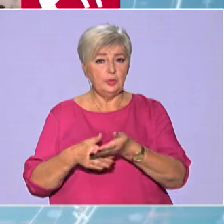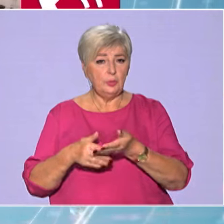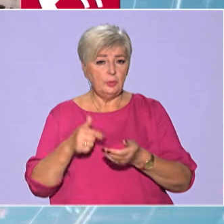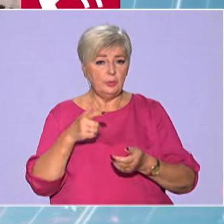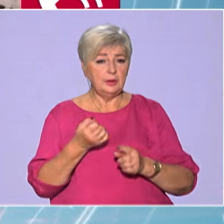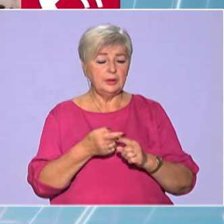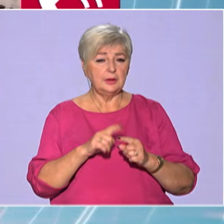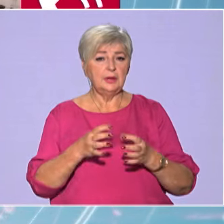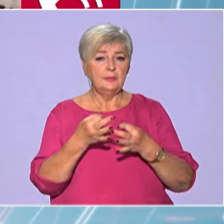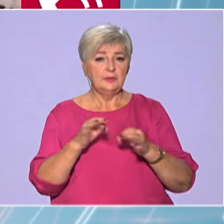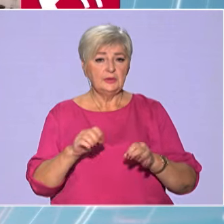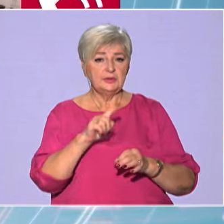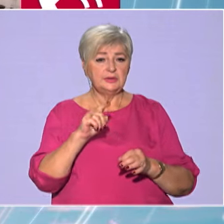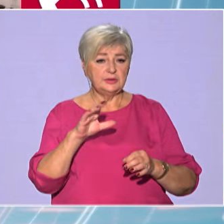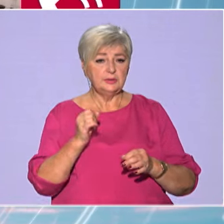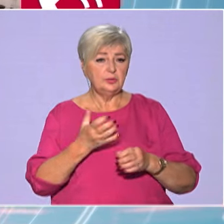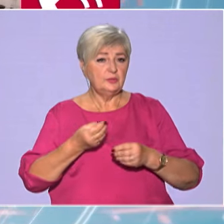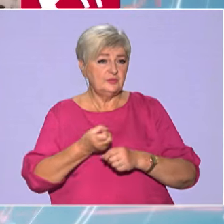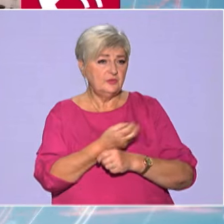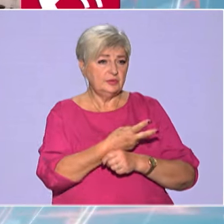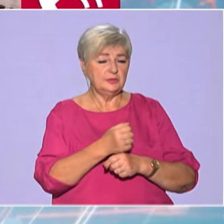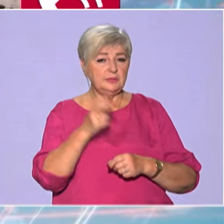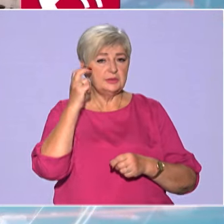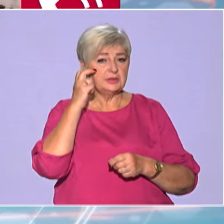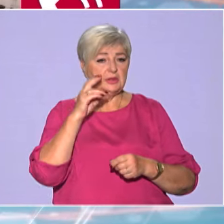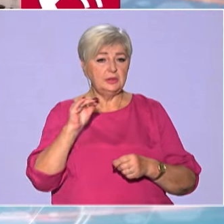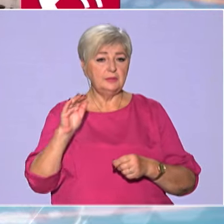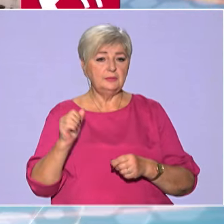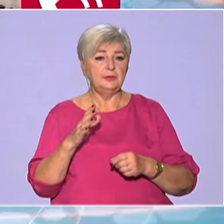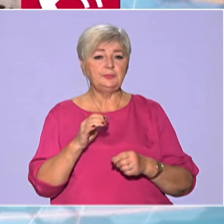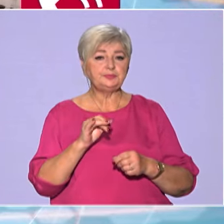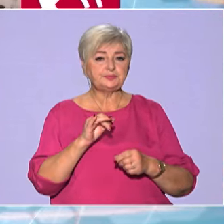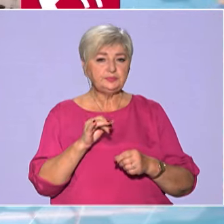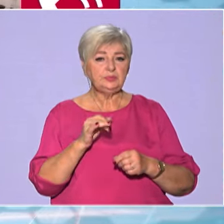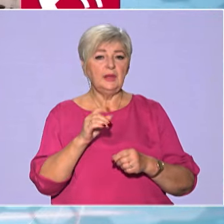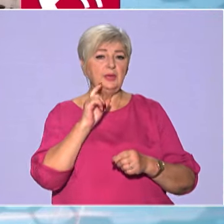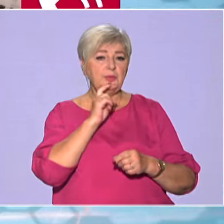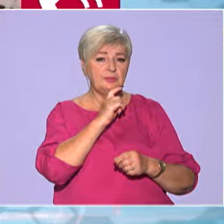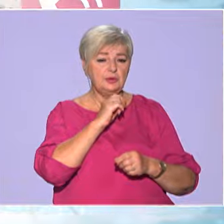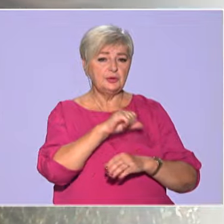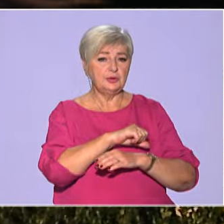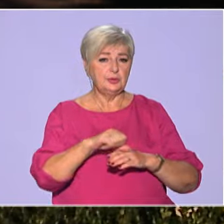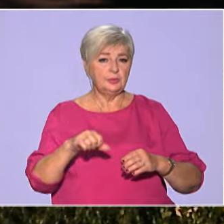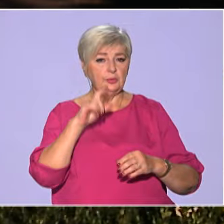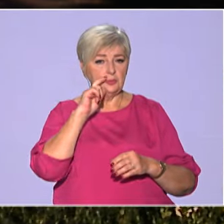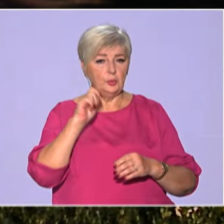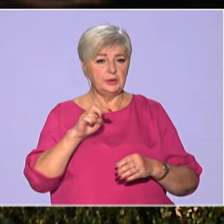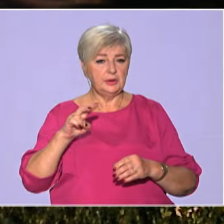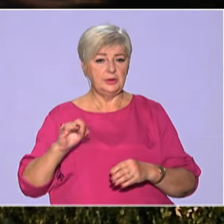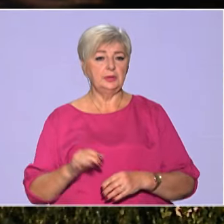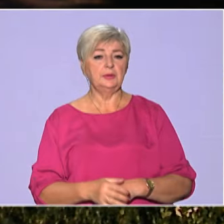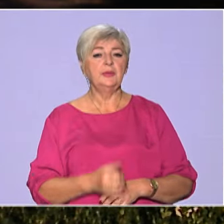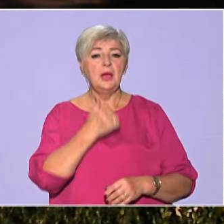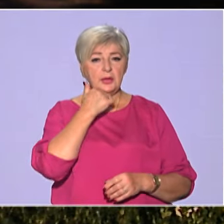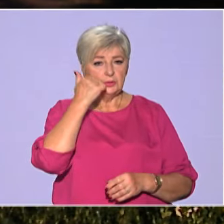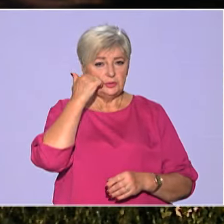ЗСІУ, наприклад, витиснити російські війська з Києва і до північних кордонів України. Дякую вам, пані